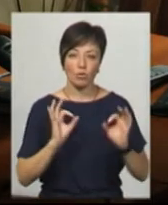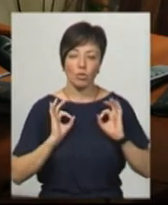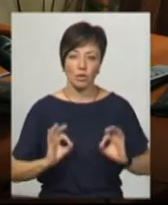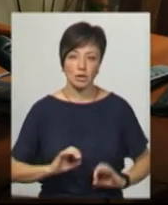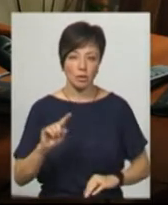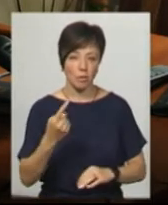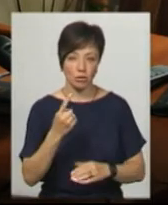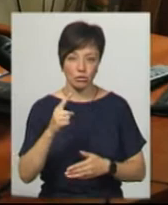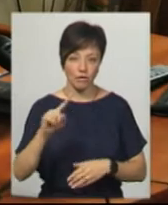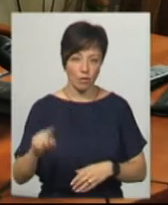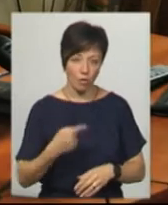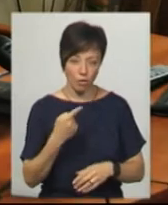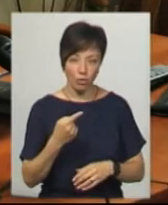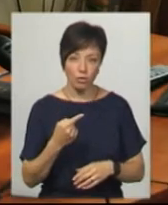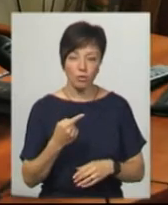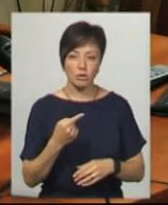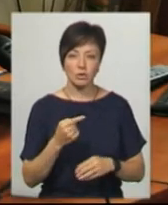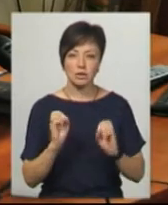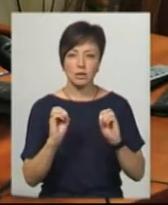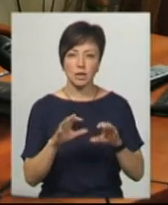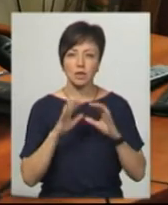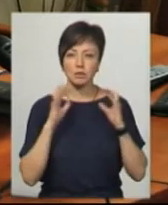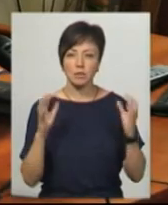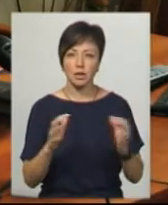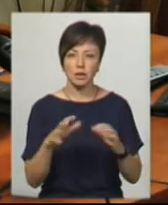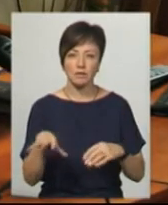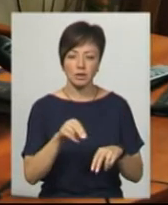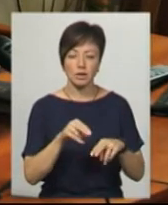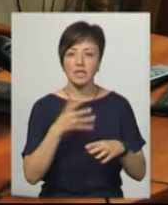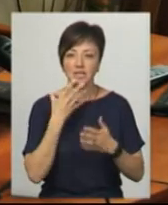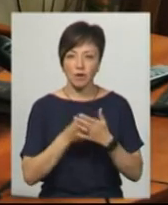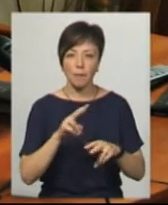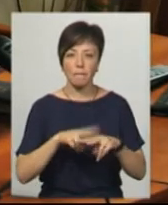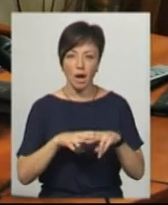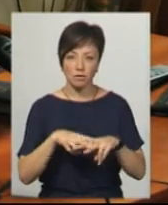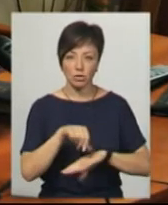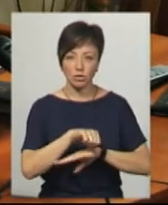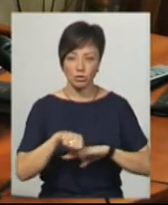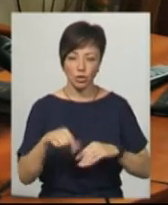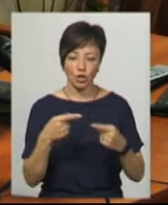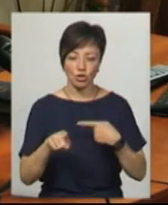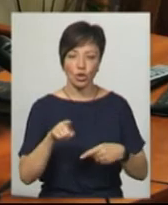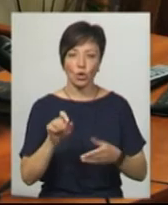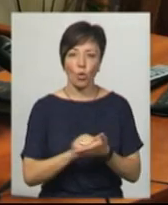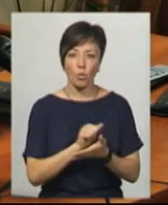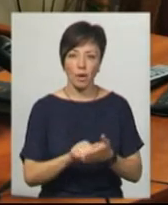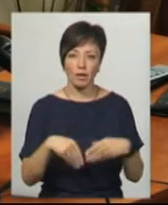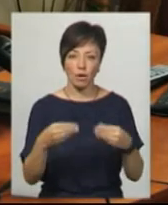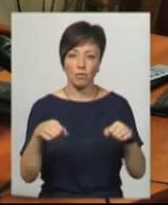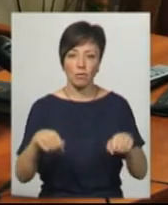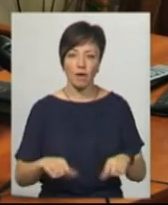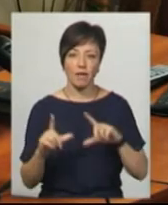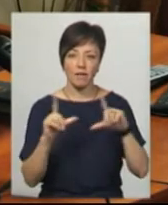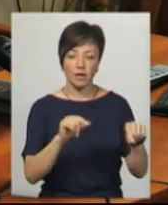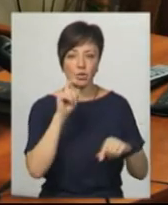першою римовою. Здати на зберігання до відповідних органів сільпаспорт для виїзду за кордон інші документи, що вийде право на виїзд з